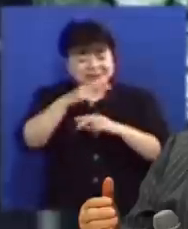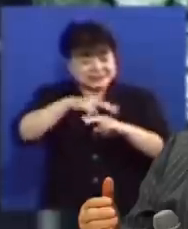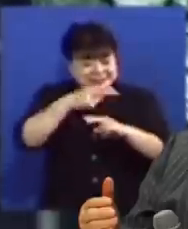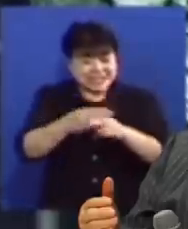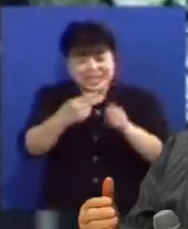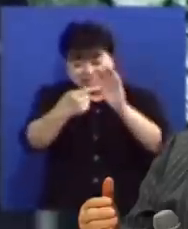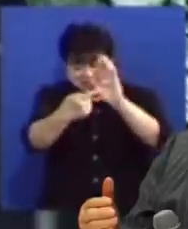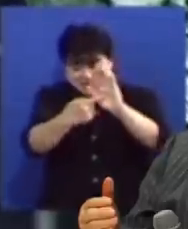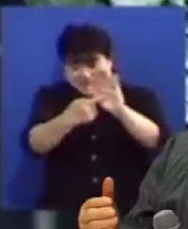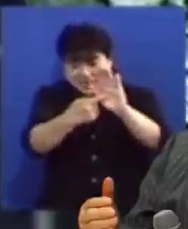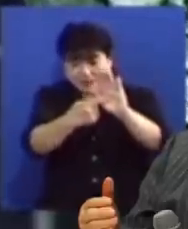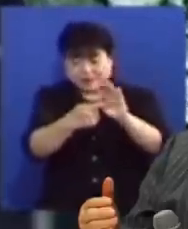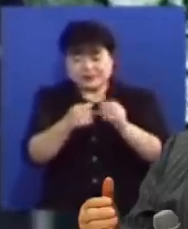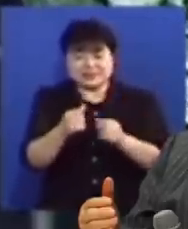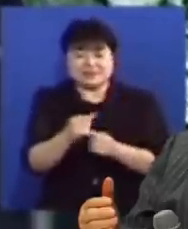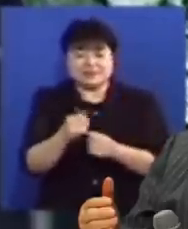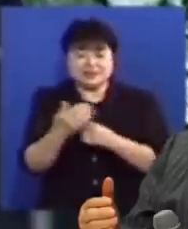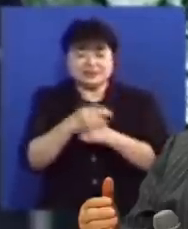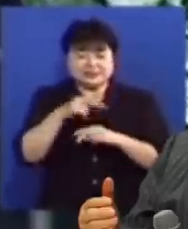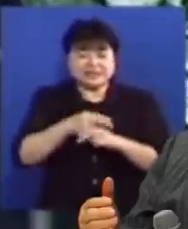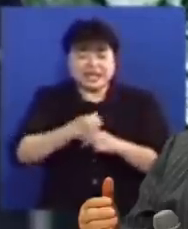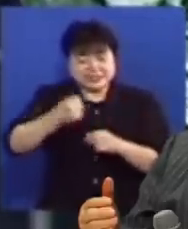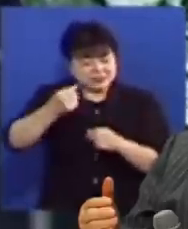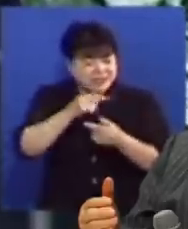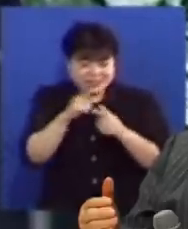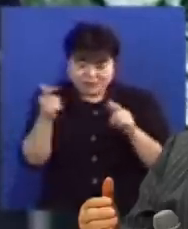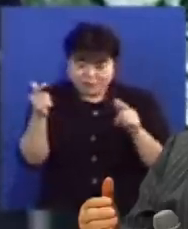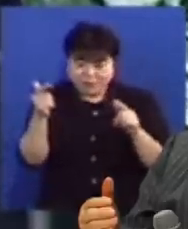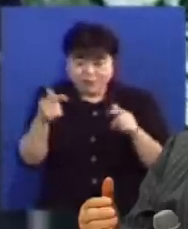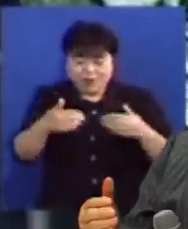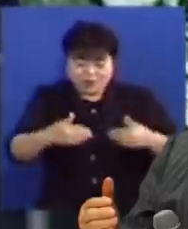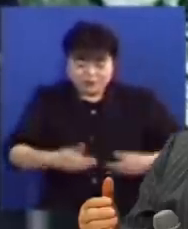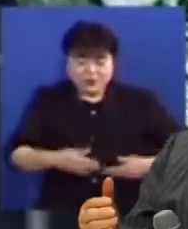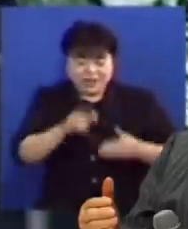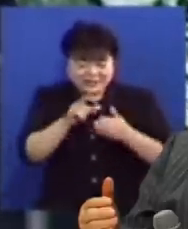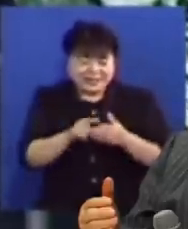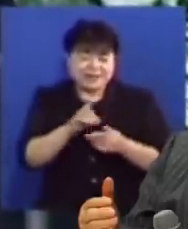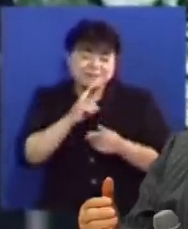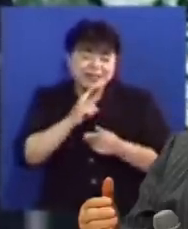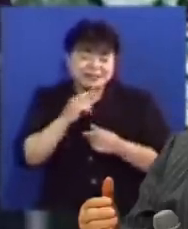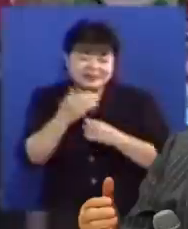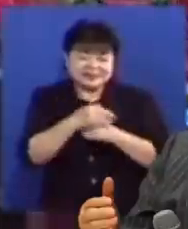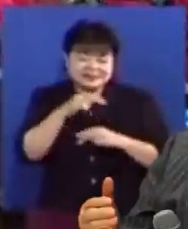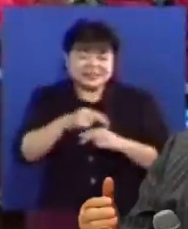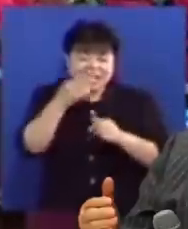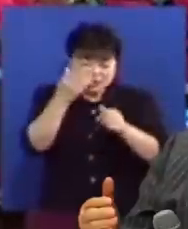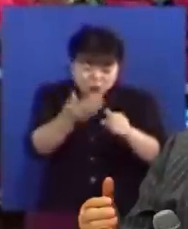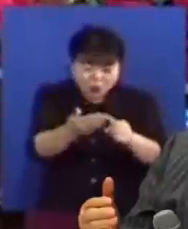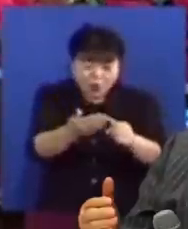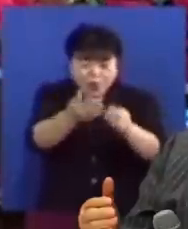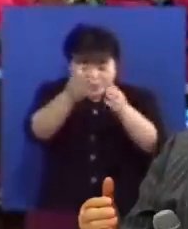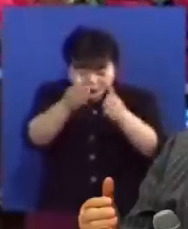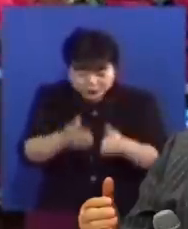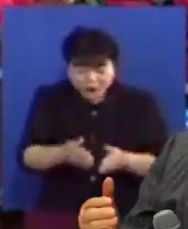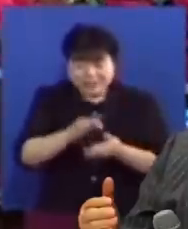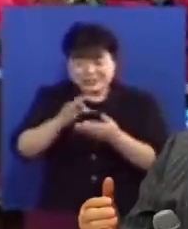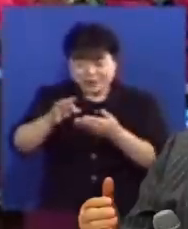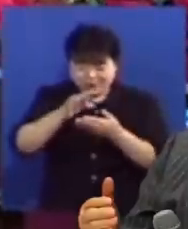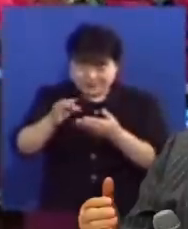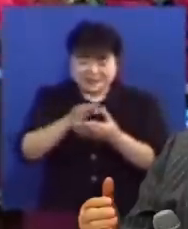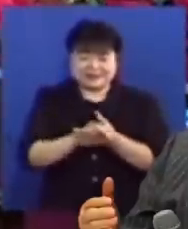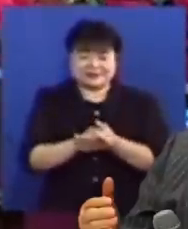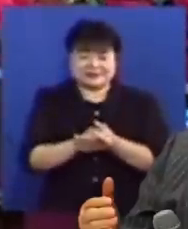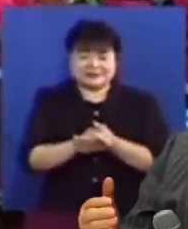나타났다고 해서 그 사람이 은사를 소유한 것은 아닙니다 필요할 때 하나님이 그 은사를 주셔서 그 사람을 통해서 사용하는 것입니다